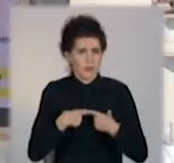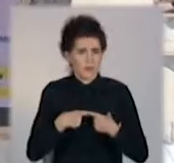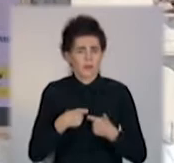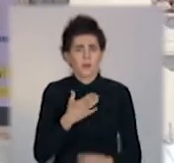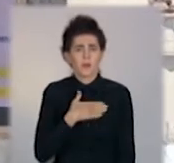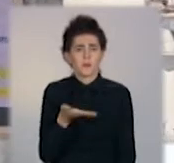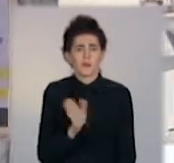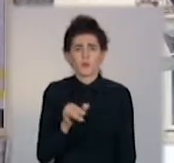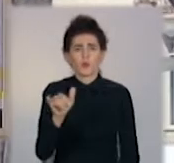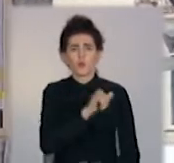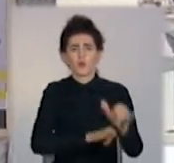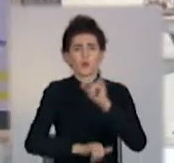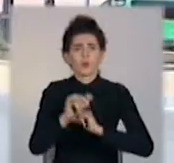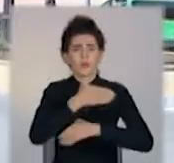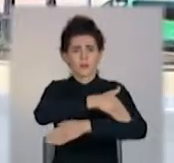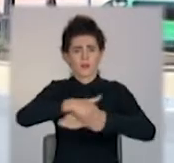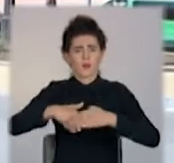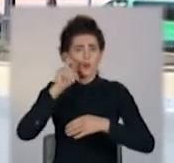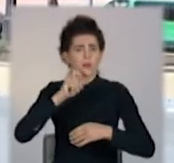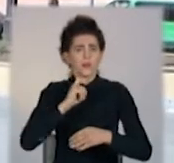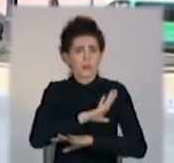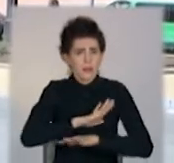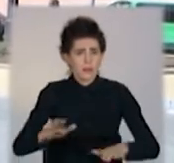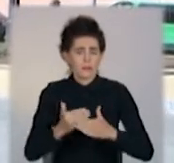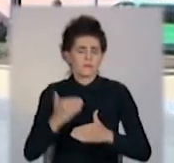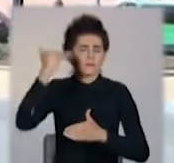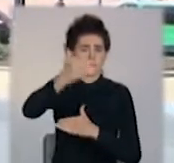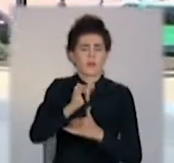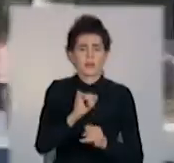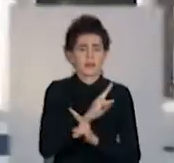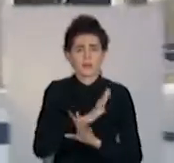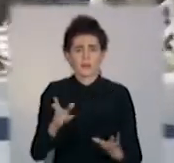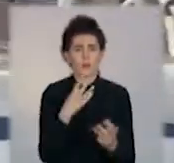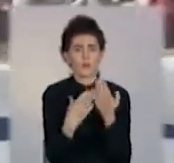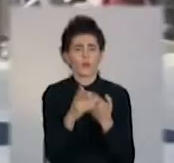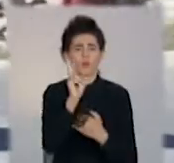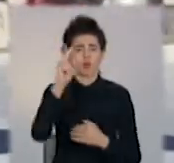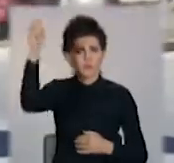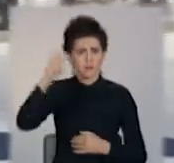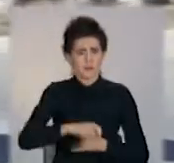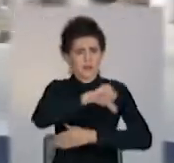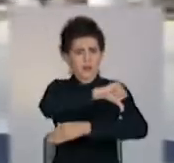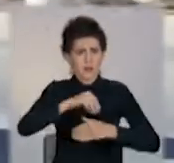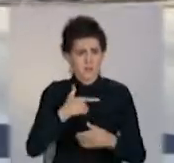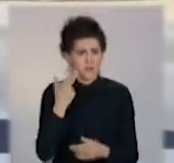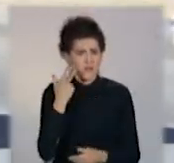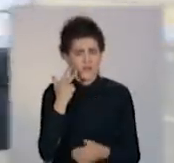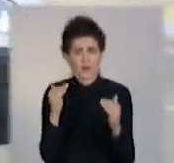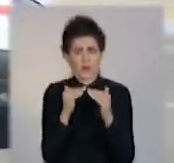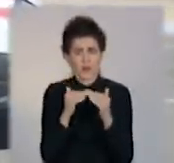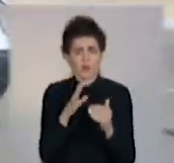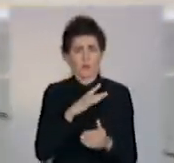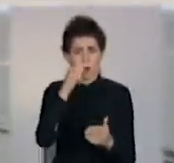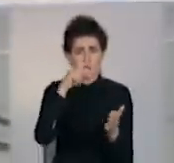Померлин не виїжджав за межі України і не спілкувався з тими, хто повернувся за кордоном. Деякий час лікувався вдома, а згодом його